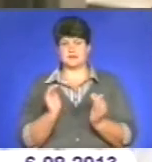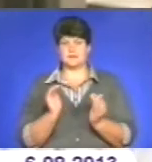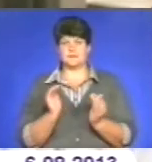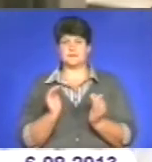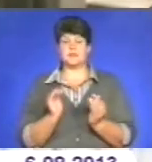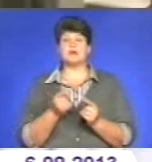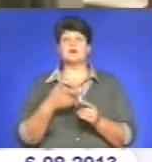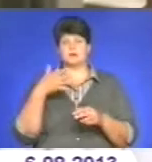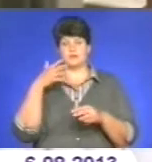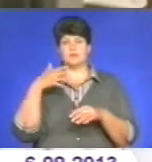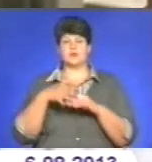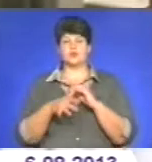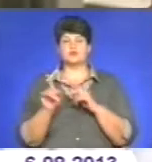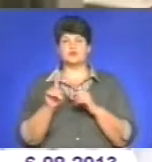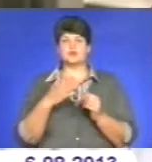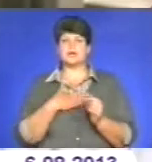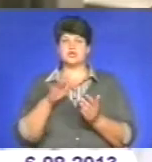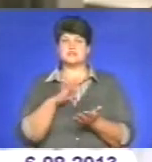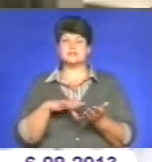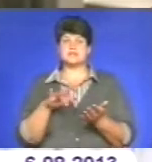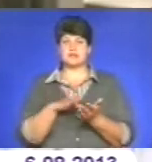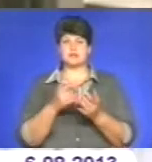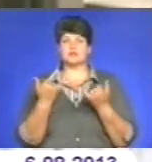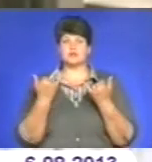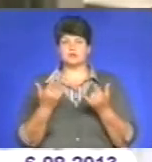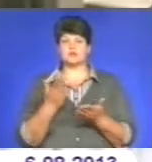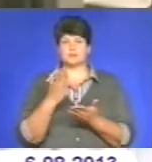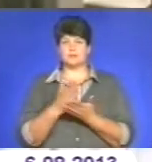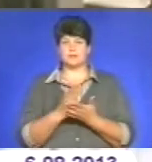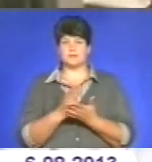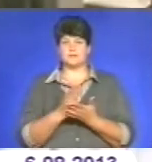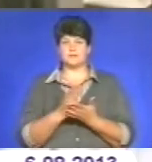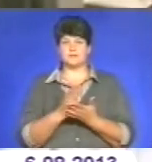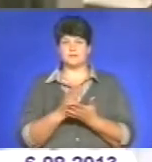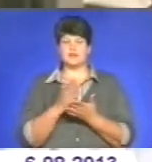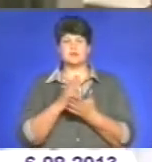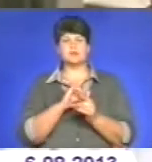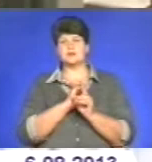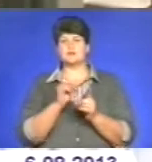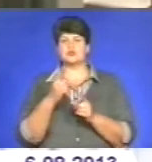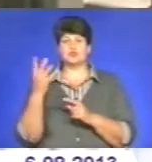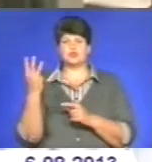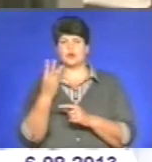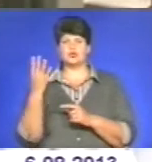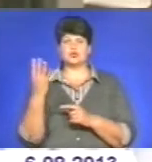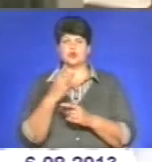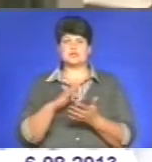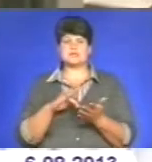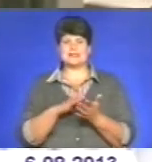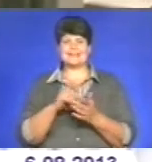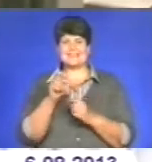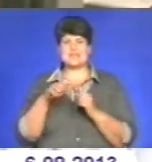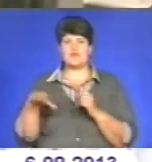Переконана, що наш центр, в якому ми сьогодні знаходимося, який є одним з трьох-чотирьох центрів Європи, таких